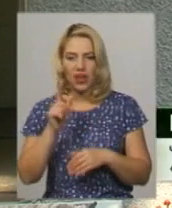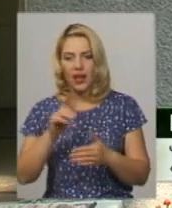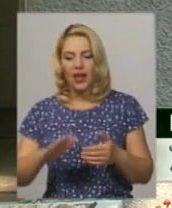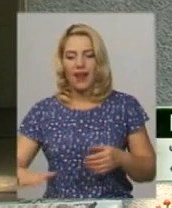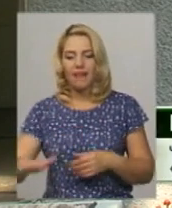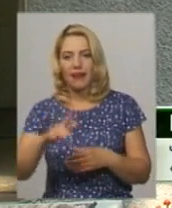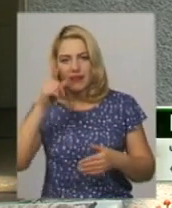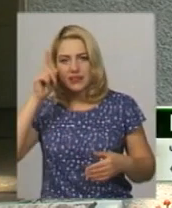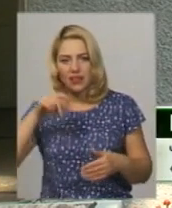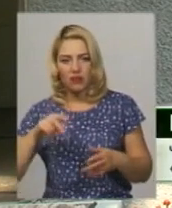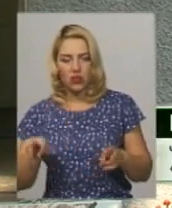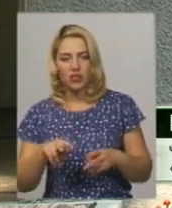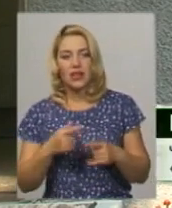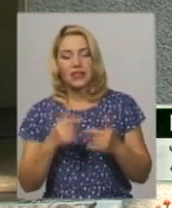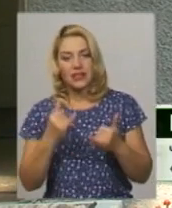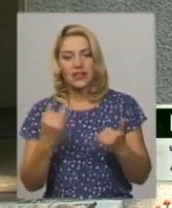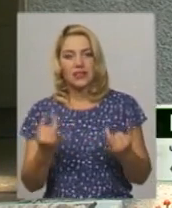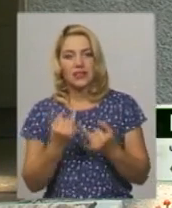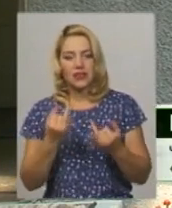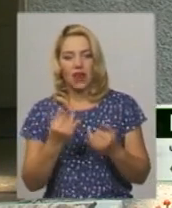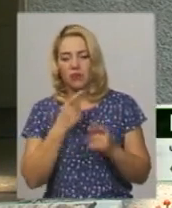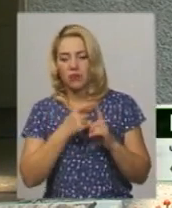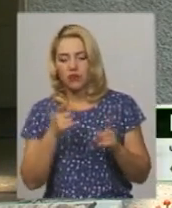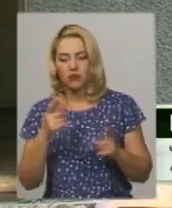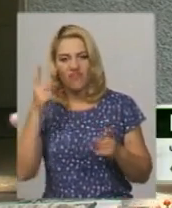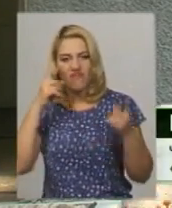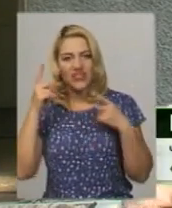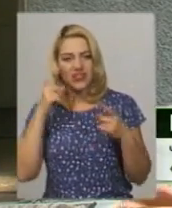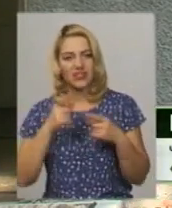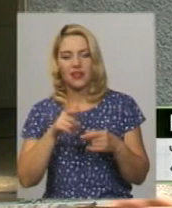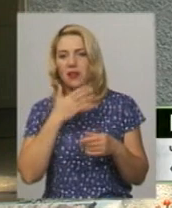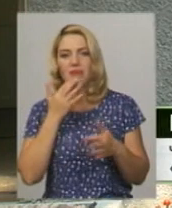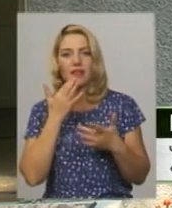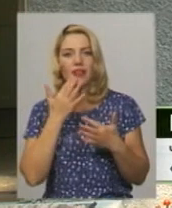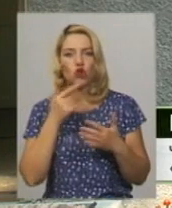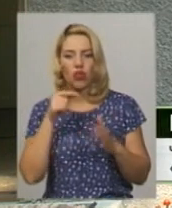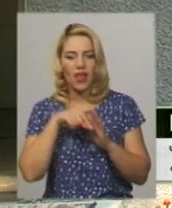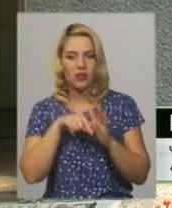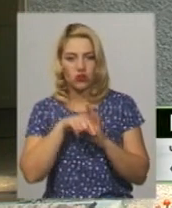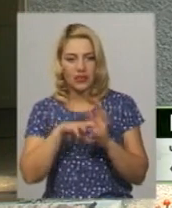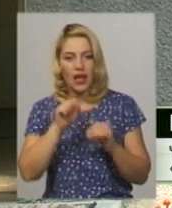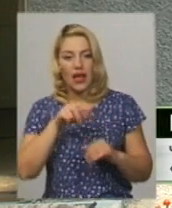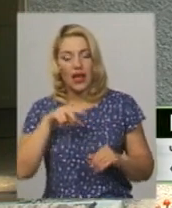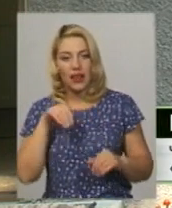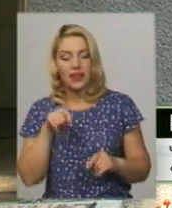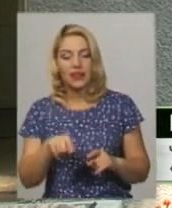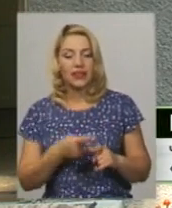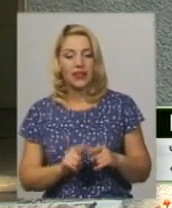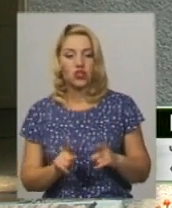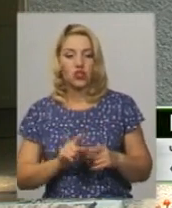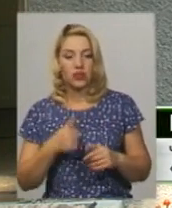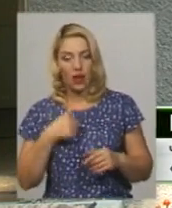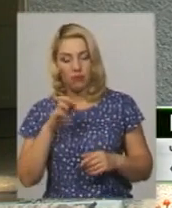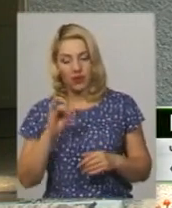такий період фентезі. там вже немає національності, як кажуть, фентезі. Але те, що я би